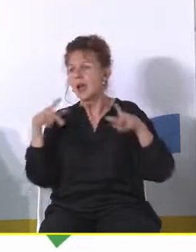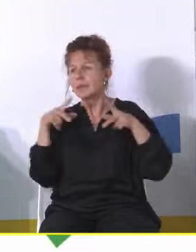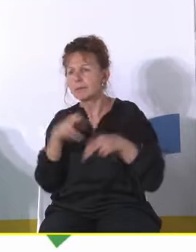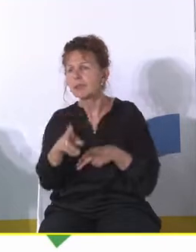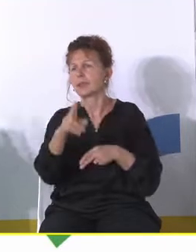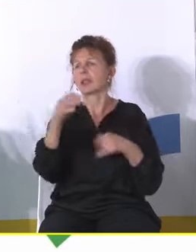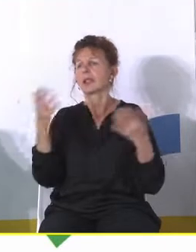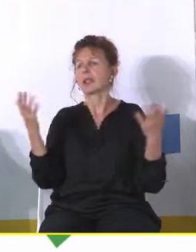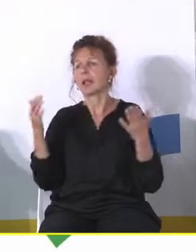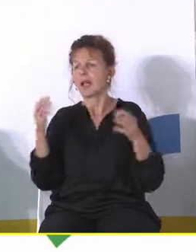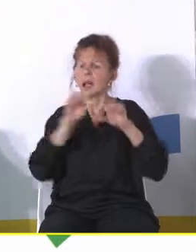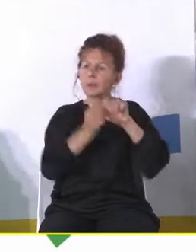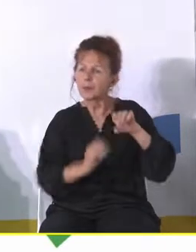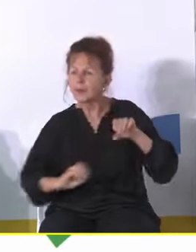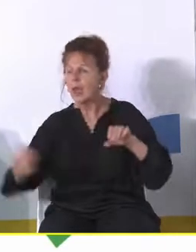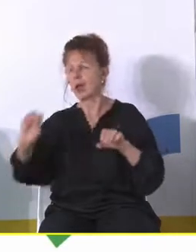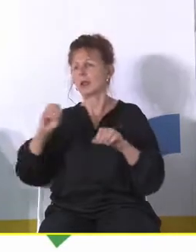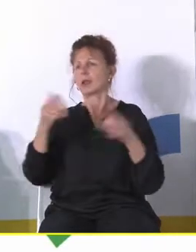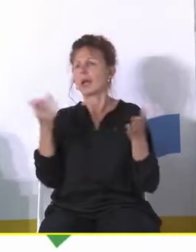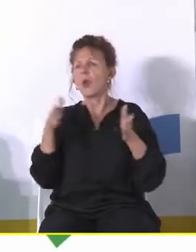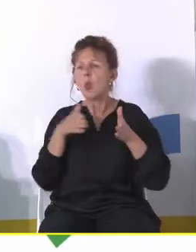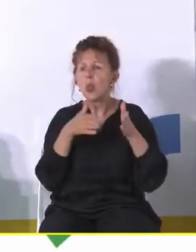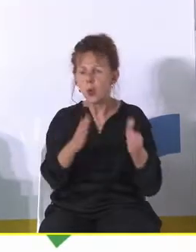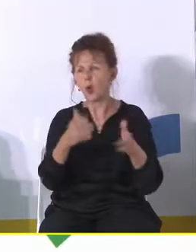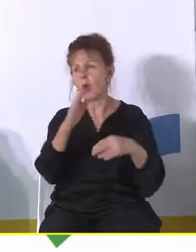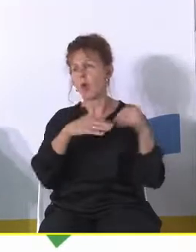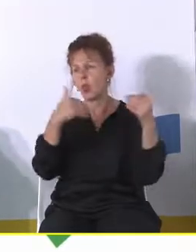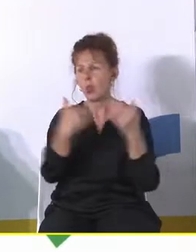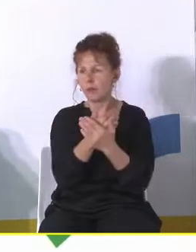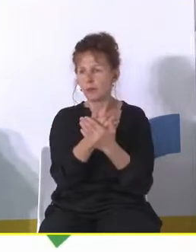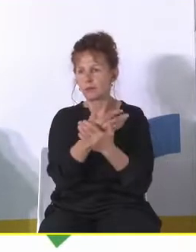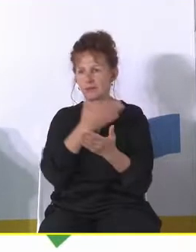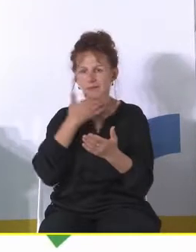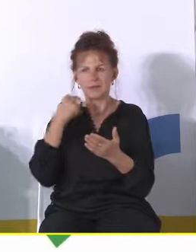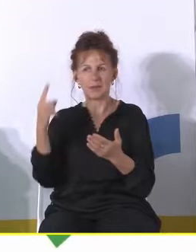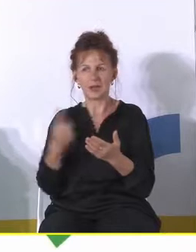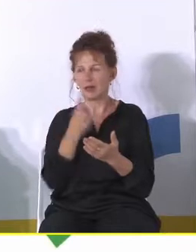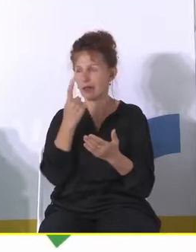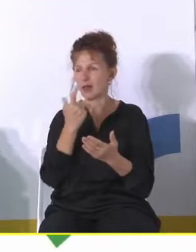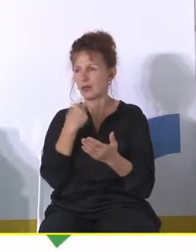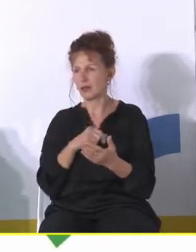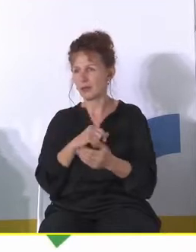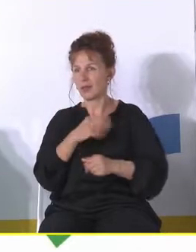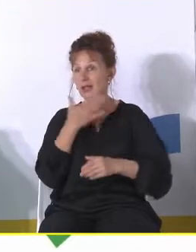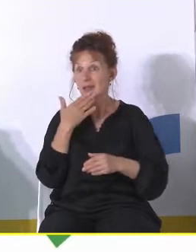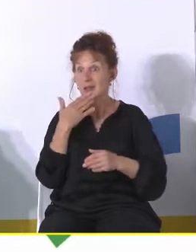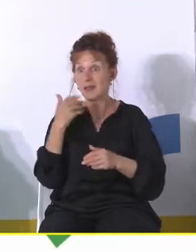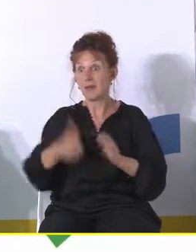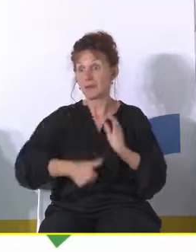nitkę kanalizacji się odda, jaką drogę i tak dalej. Nie ma takiej jednej osoby albo takiego jednego, wiecie, mózgu takiego,